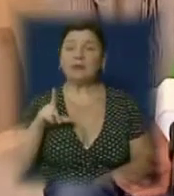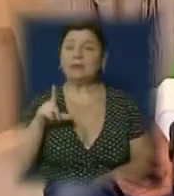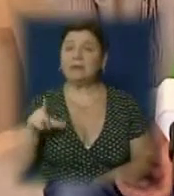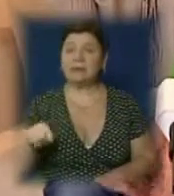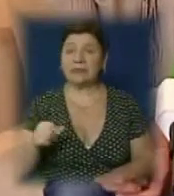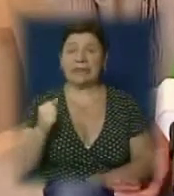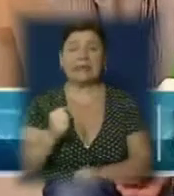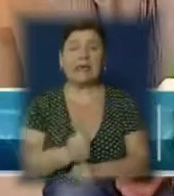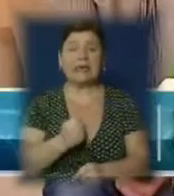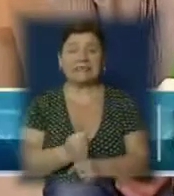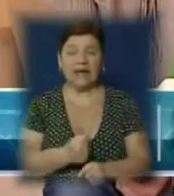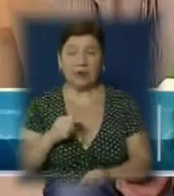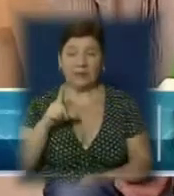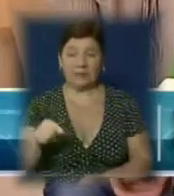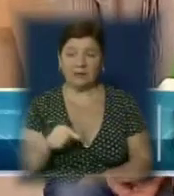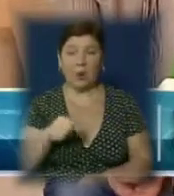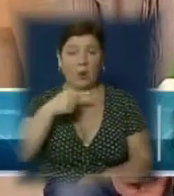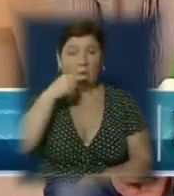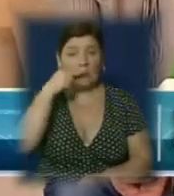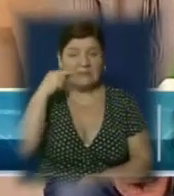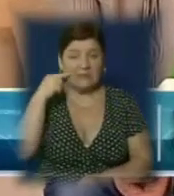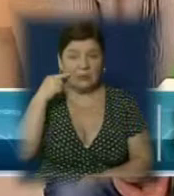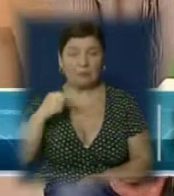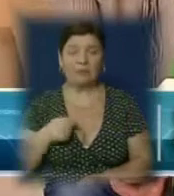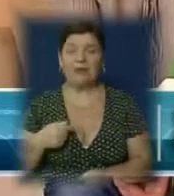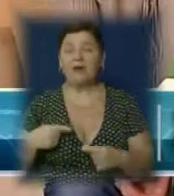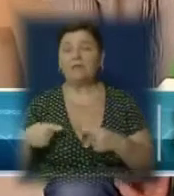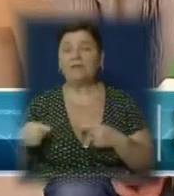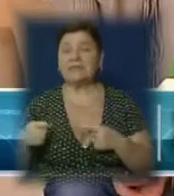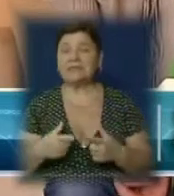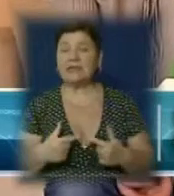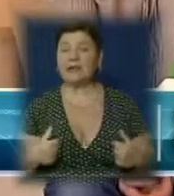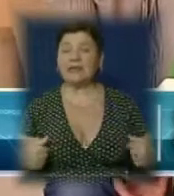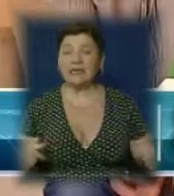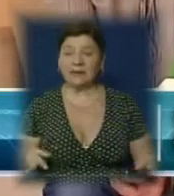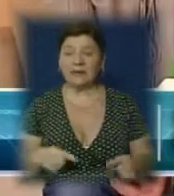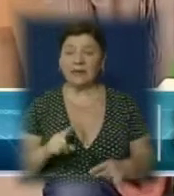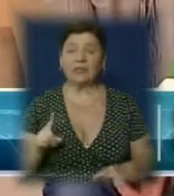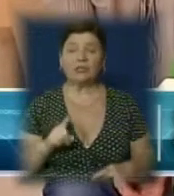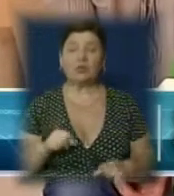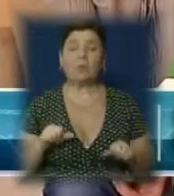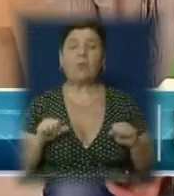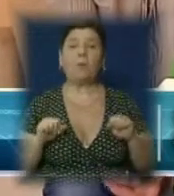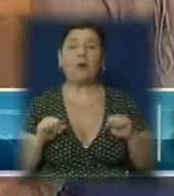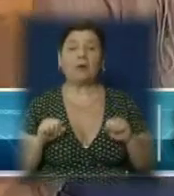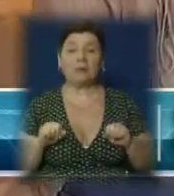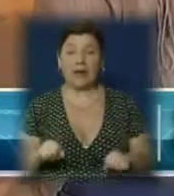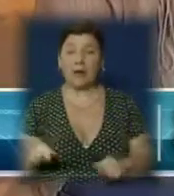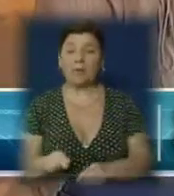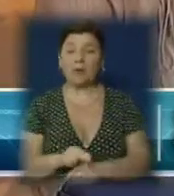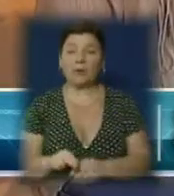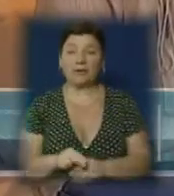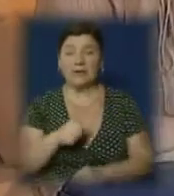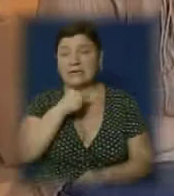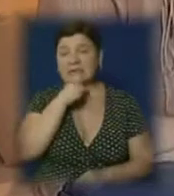заробітки в Росії, в різні країни, щоби малого пролікувати. Тому що хлопчик в нас